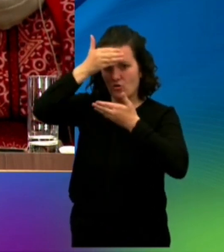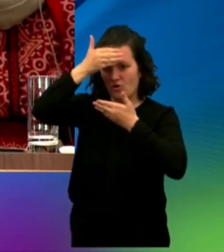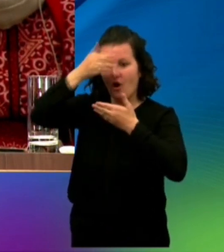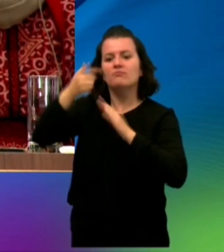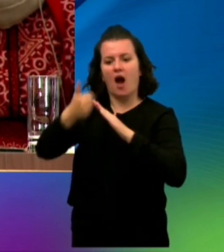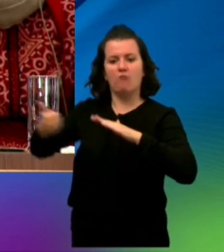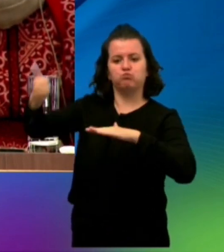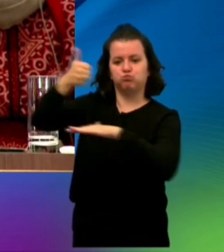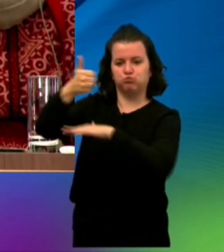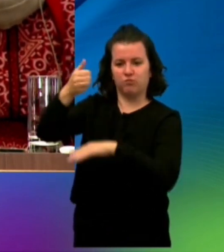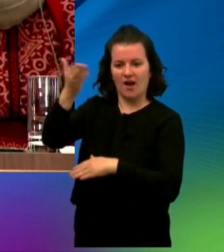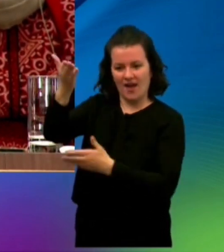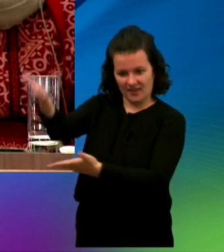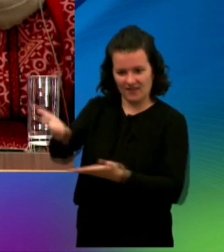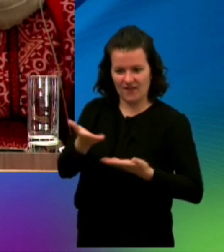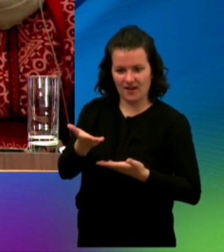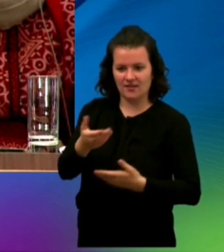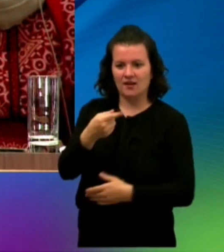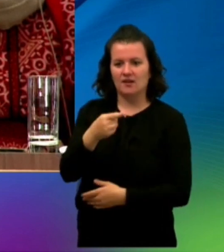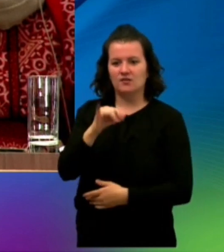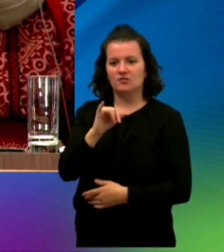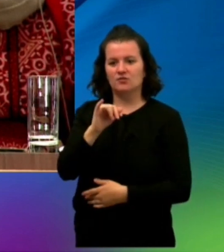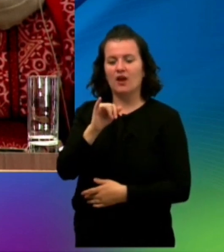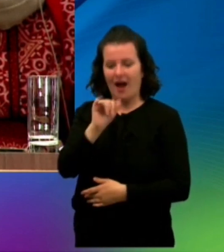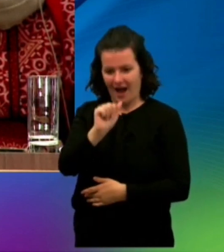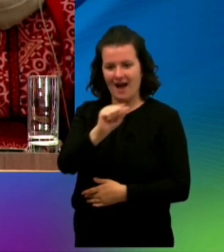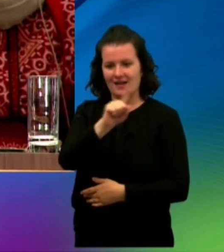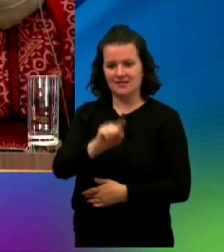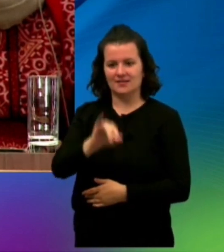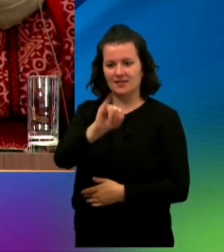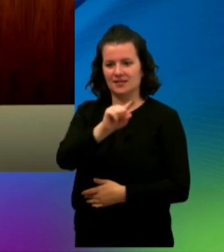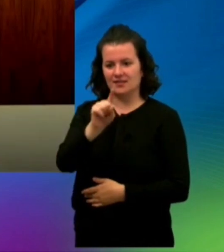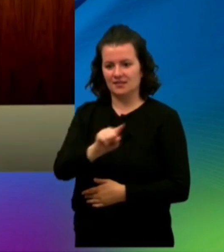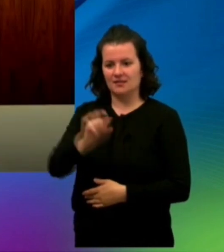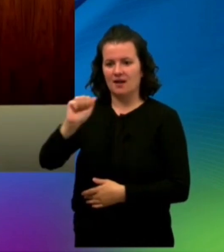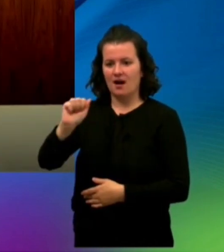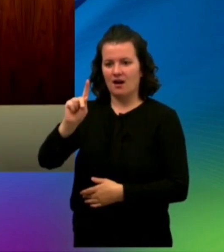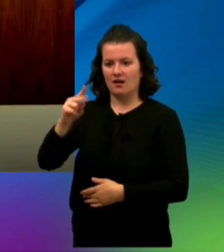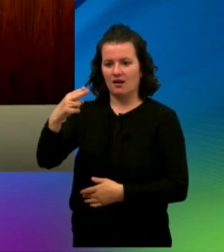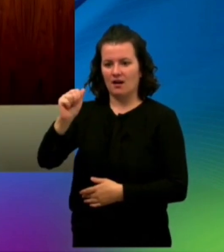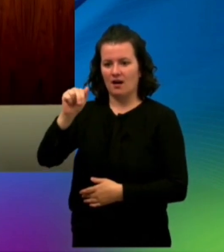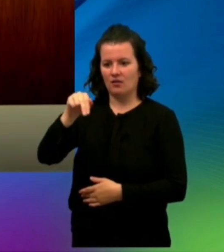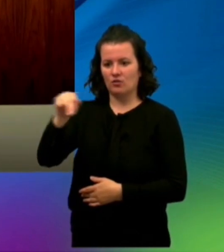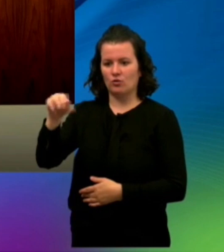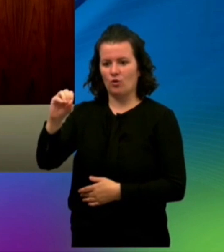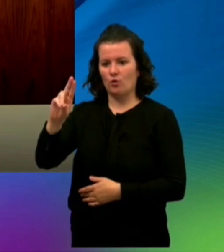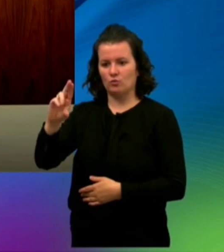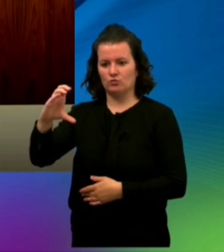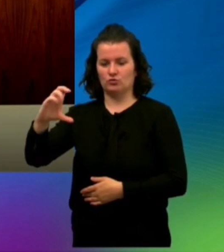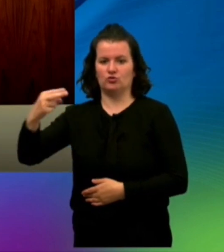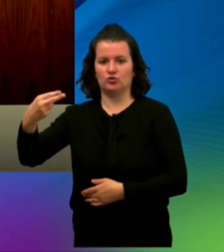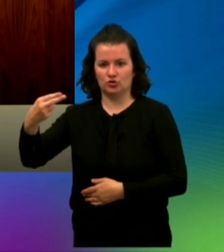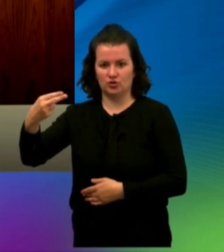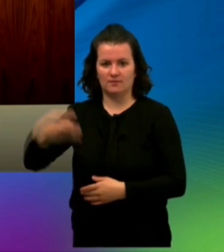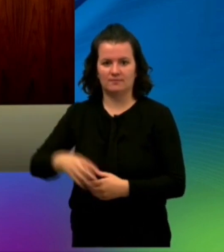صاحب السعادة السيد عزيز أكنوش رئيس حكومة